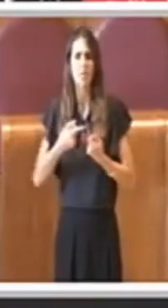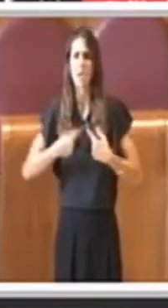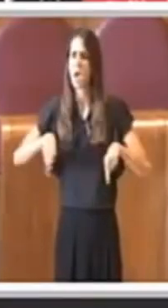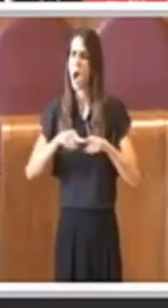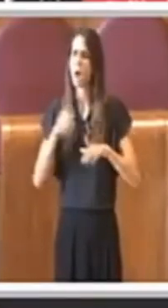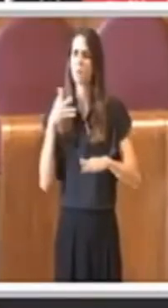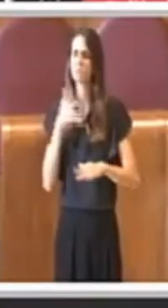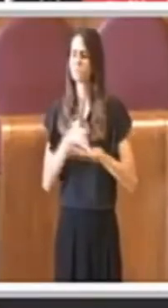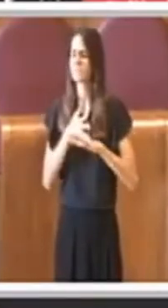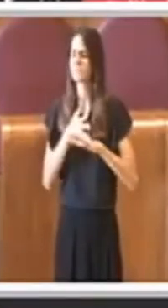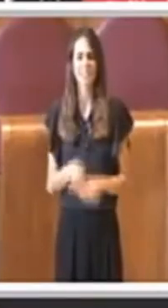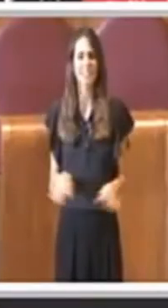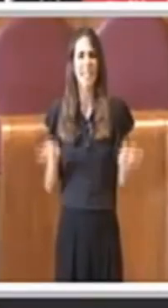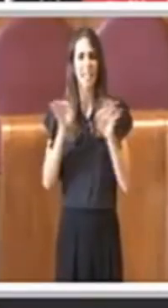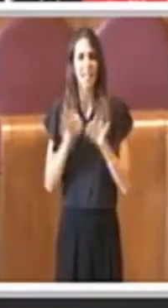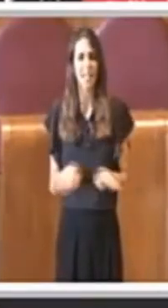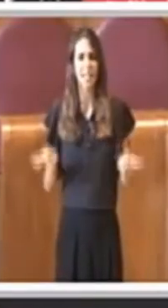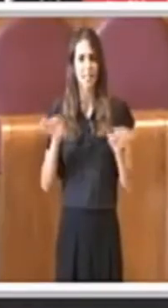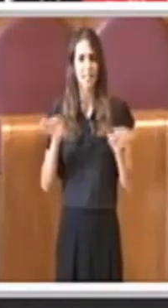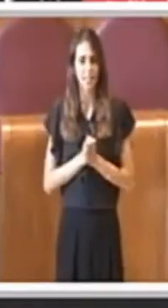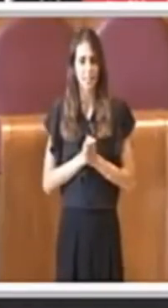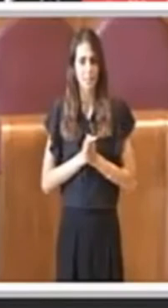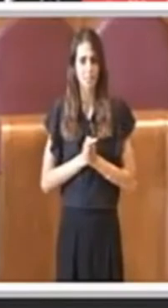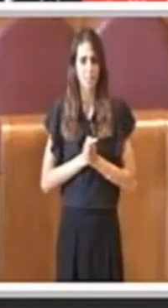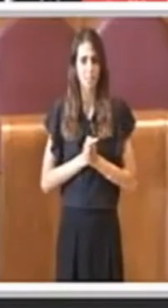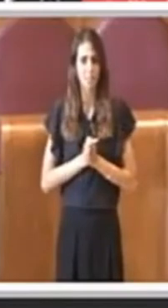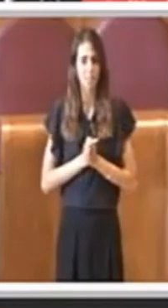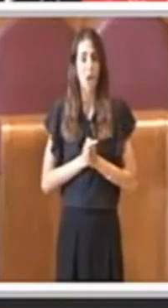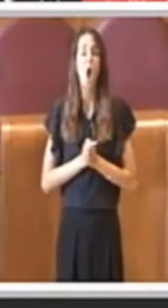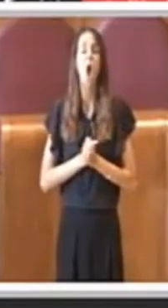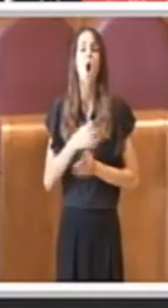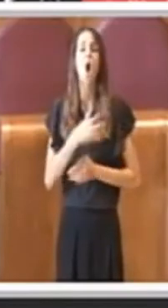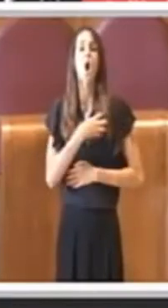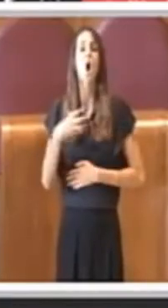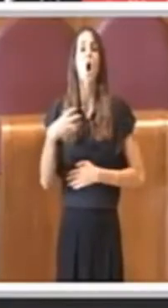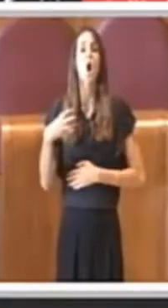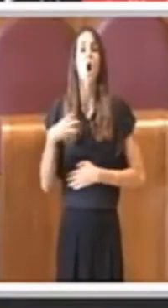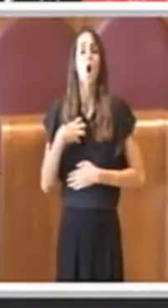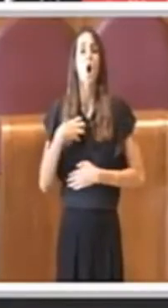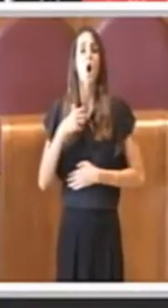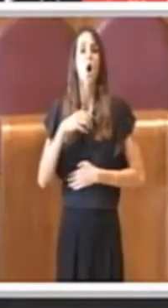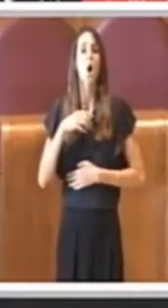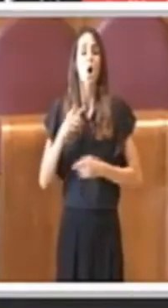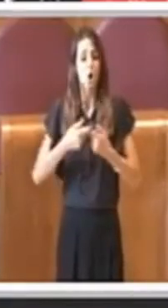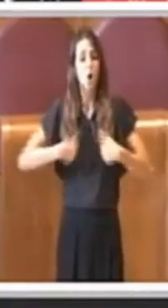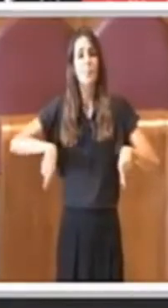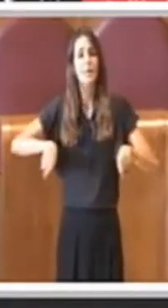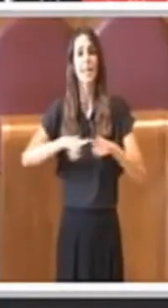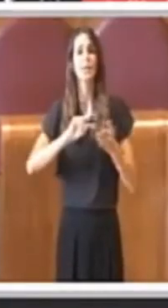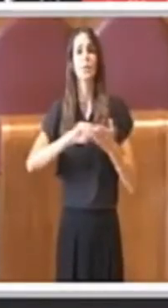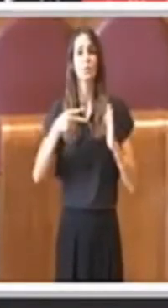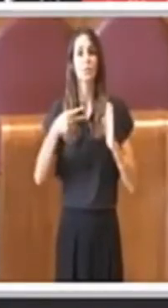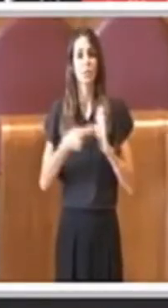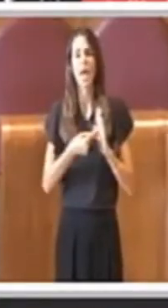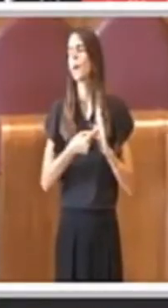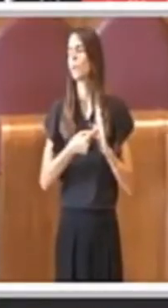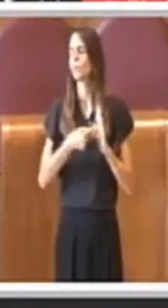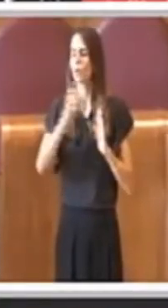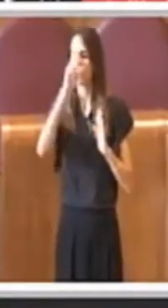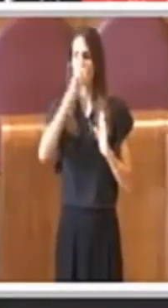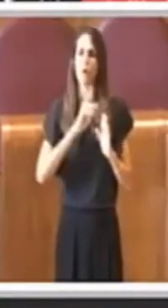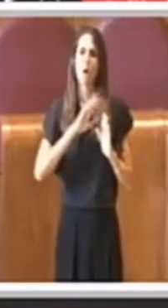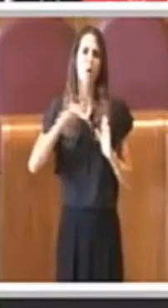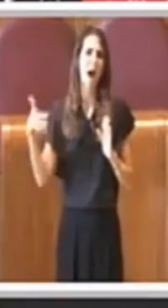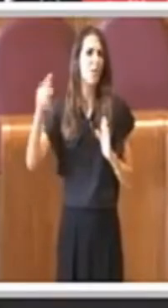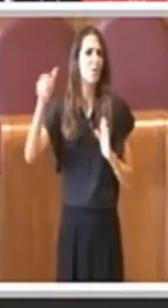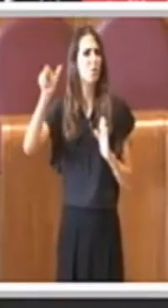tecnico-scientifico sarà un'altra figura che non entrerà nel merito della promozione degli indirizzi istituzionali che